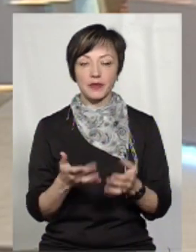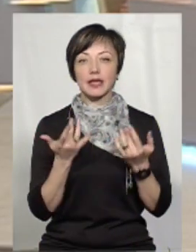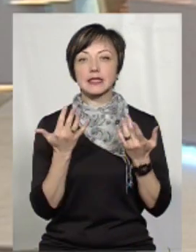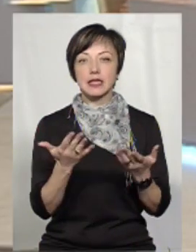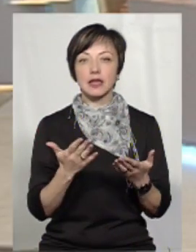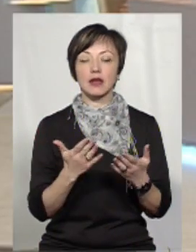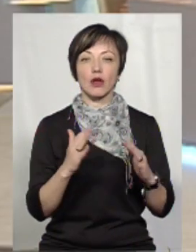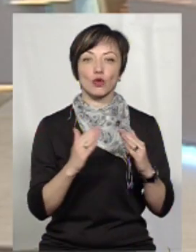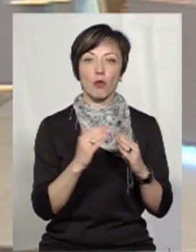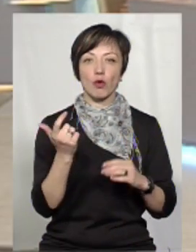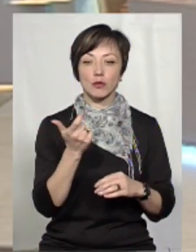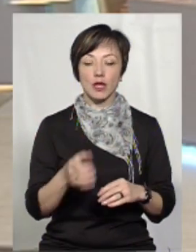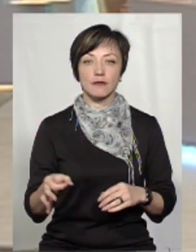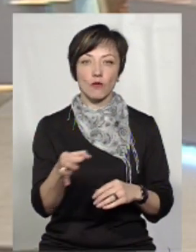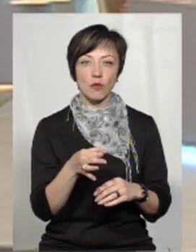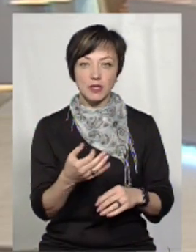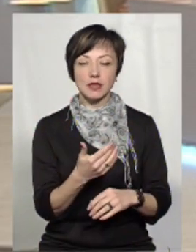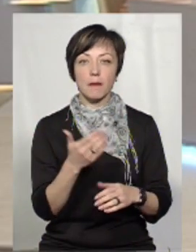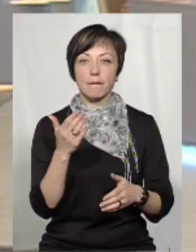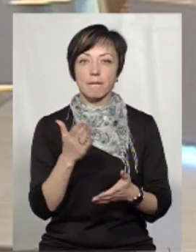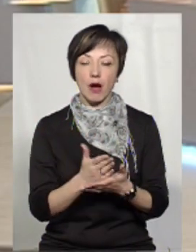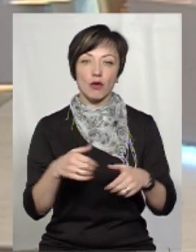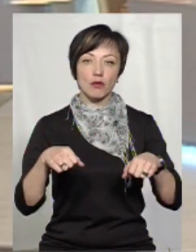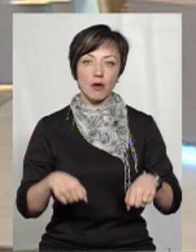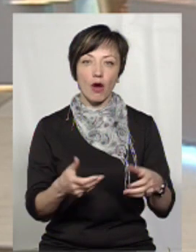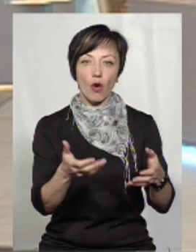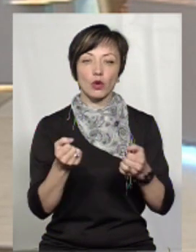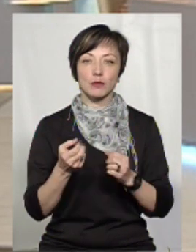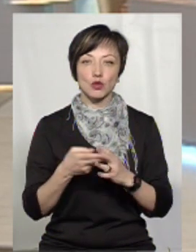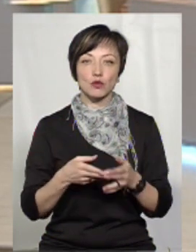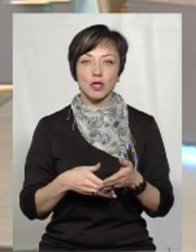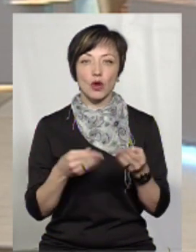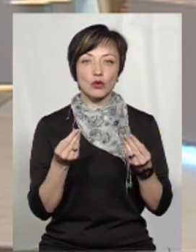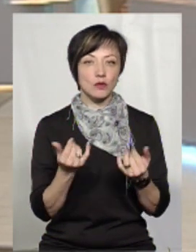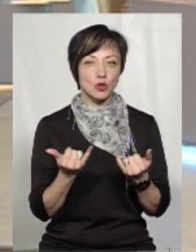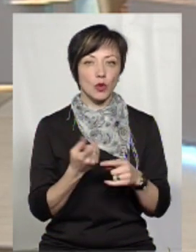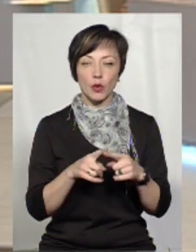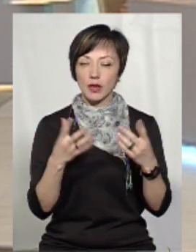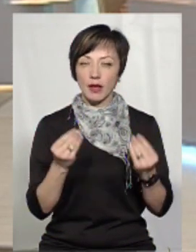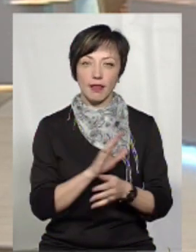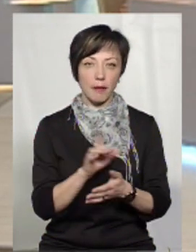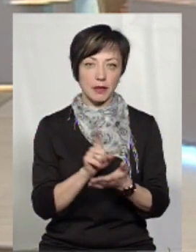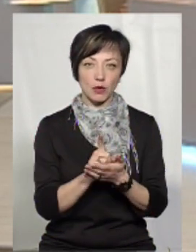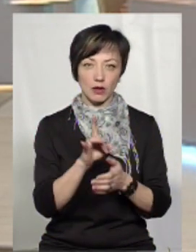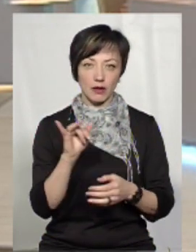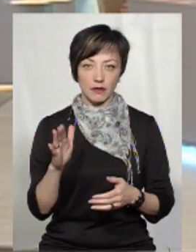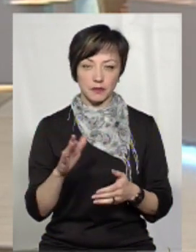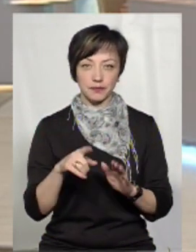скільки домогосподарства в області претендують на отримання субсидії грошима від цього дня не пенсіонерів?